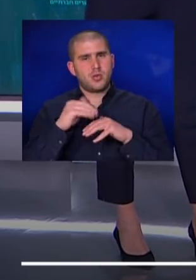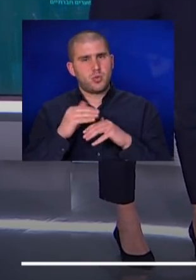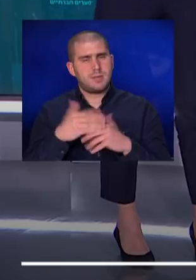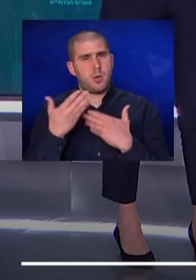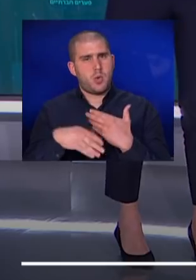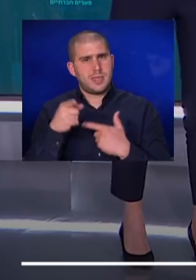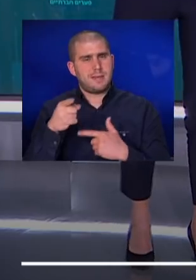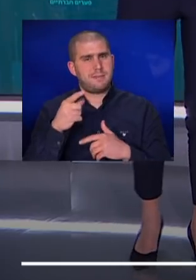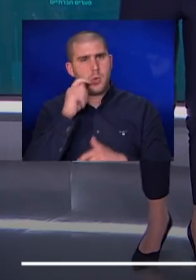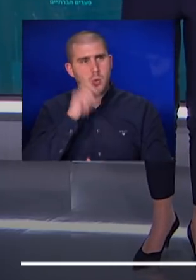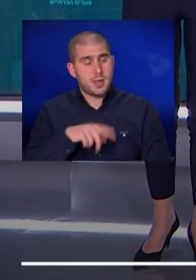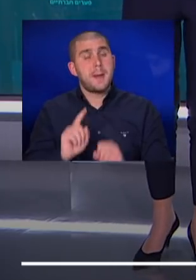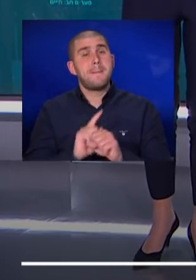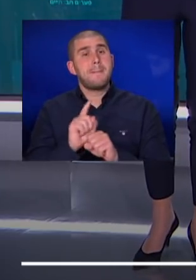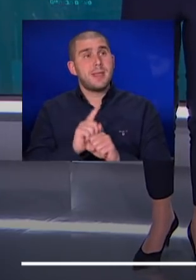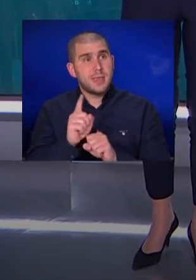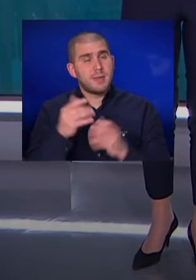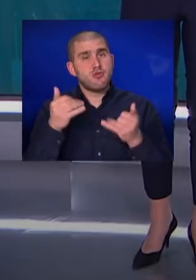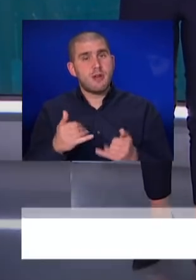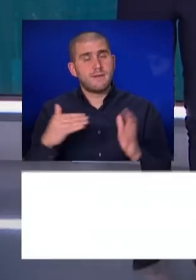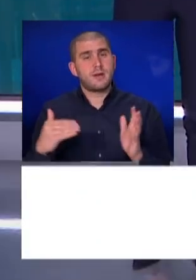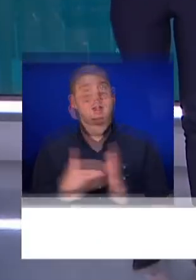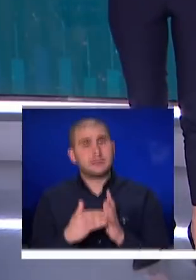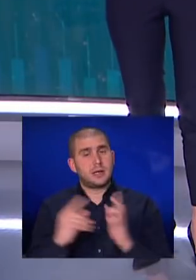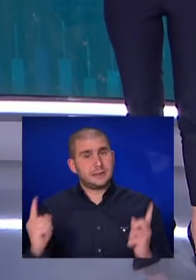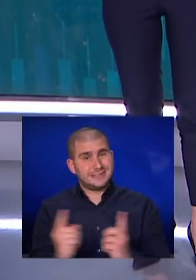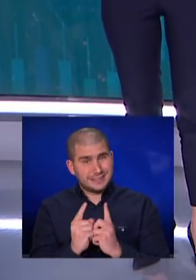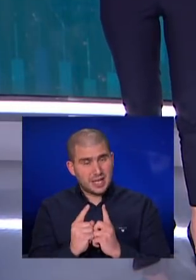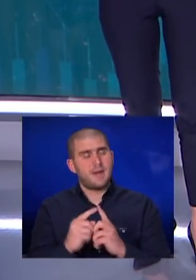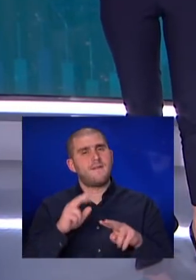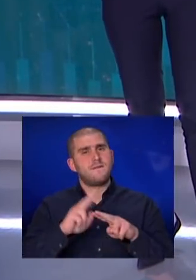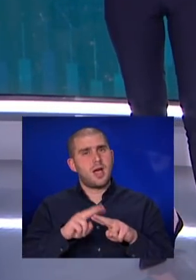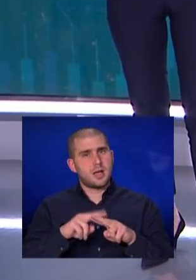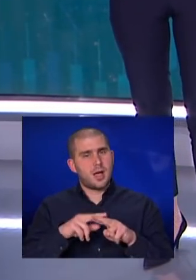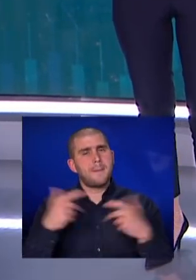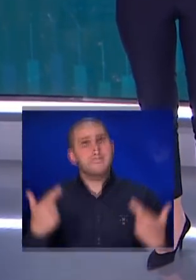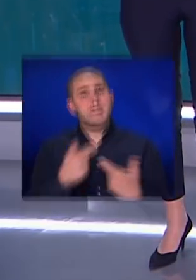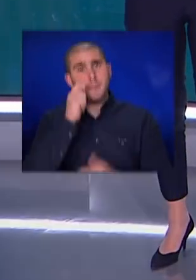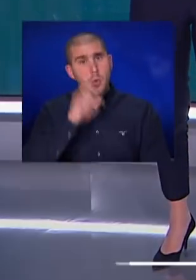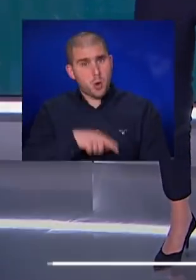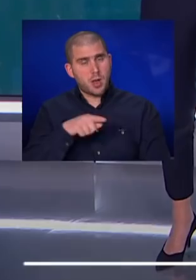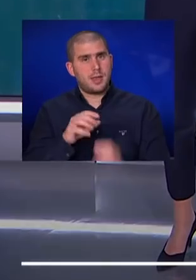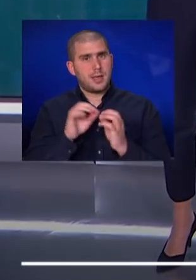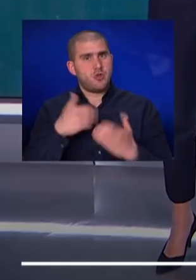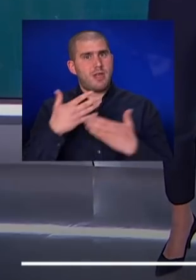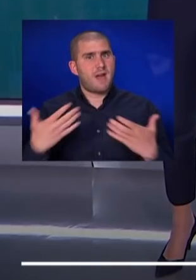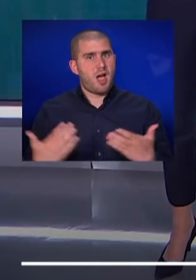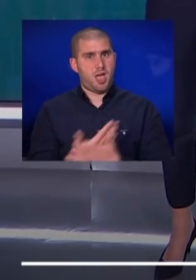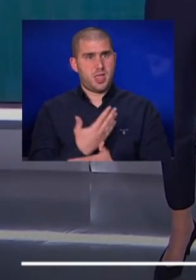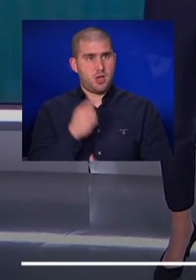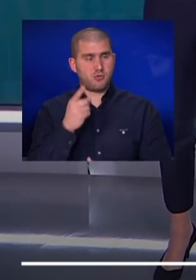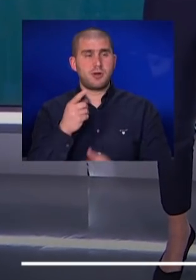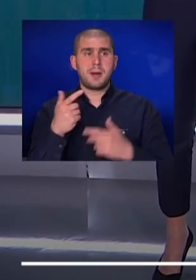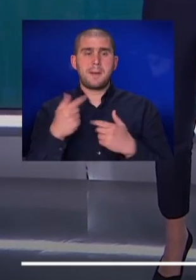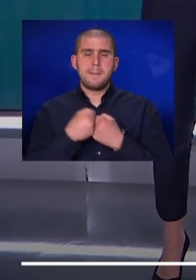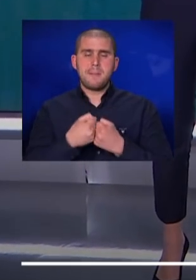מאוקראינה. בינתיים נצא עכשיו להפסקה קצרה. אחריה, המלחמה באוקראינה נכנסה אתמול לשלב חדש. מלחמה